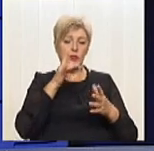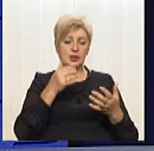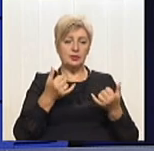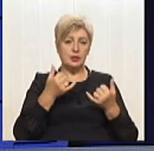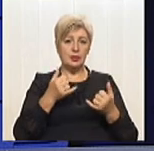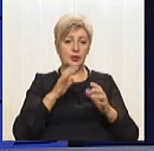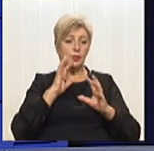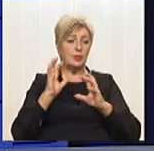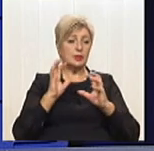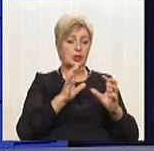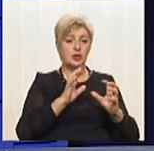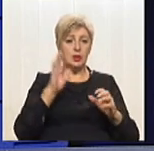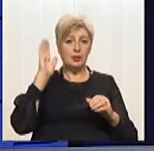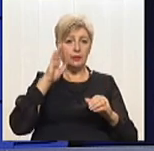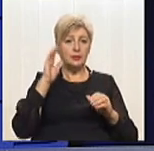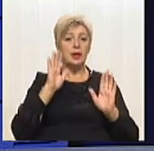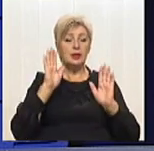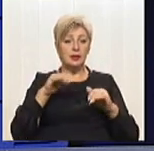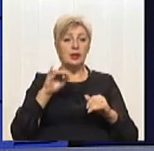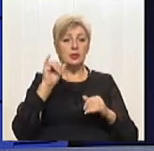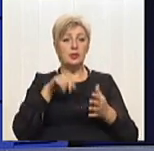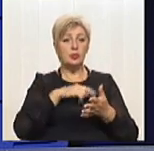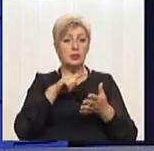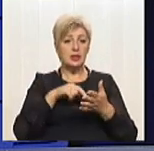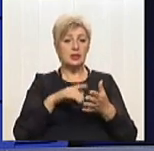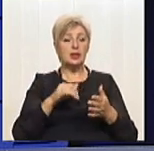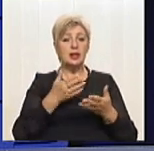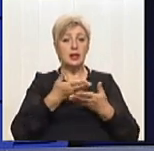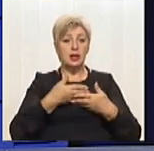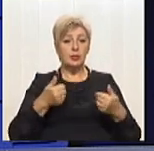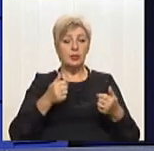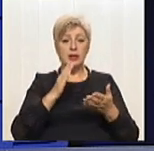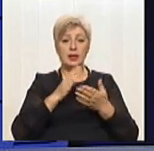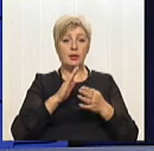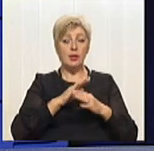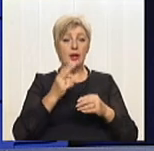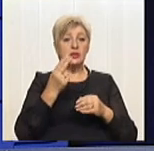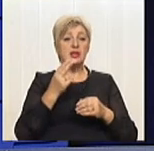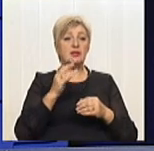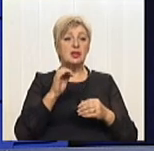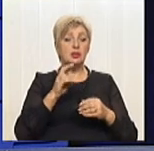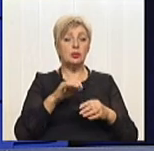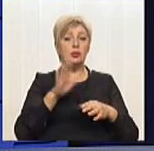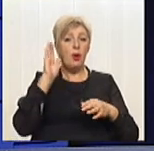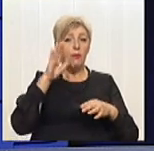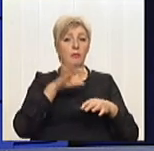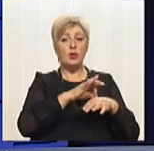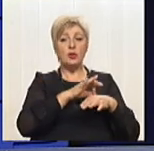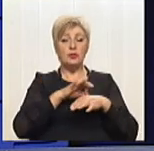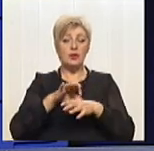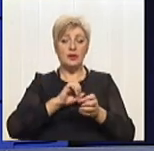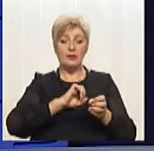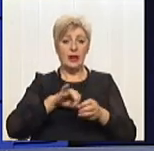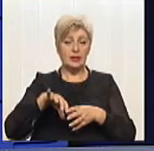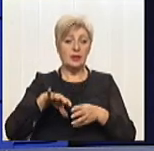% населені пунктах, навіть в містах, і ми не маємо нормально цивілізовано водовідведення. І що казати про